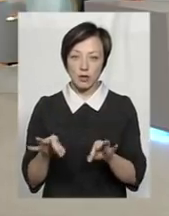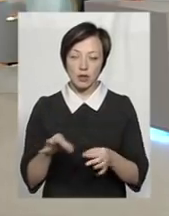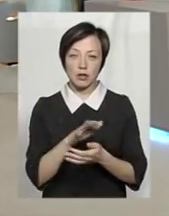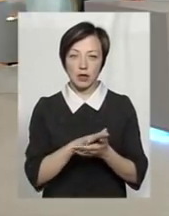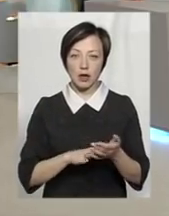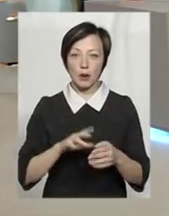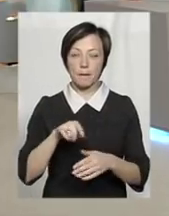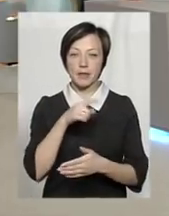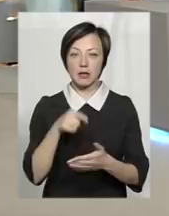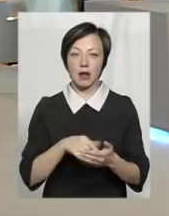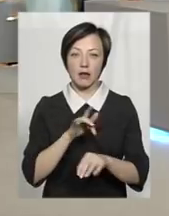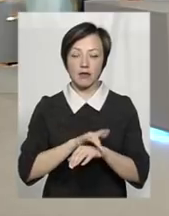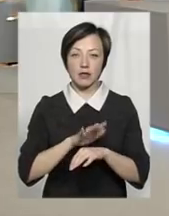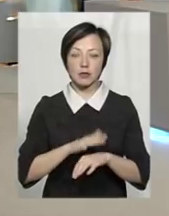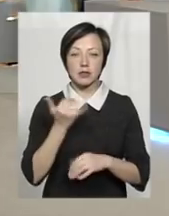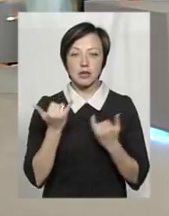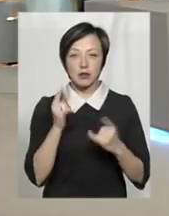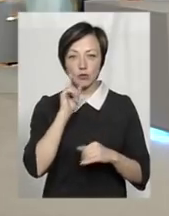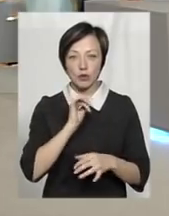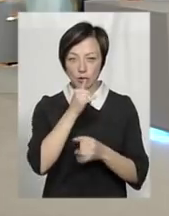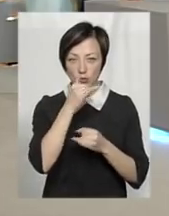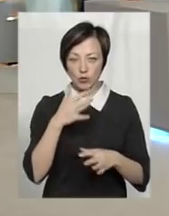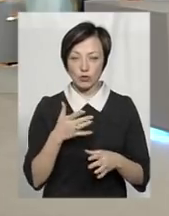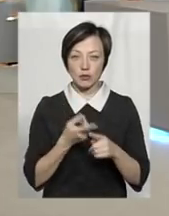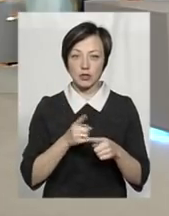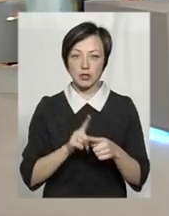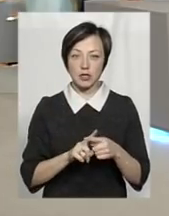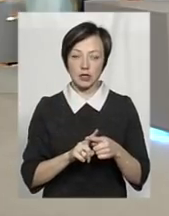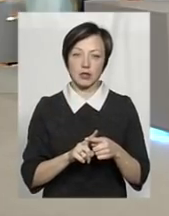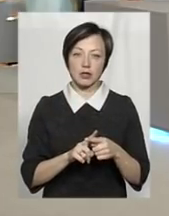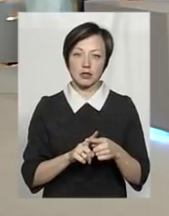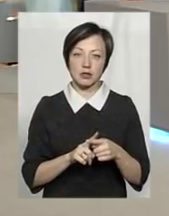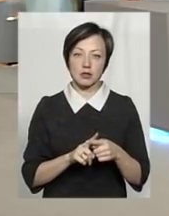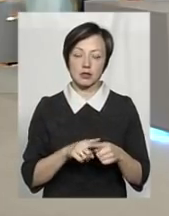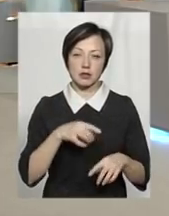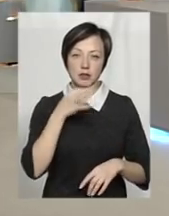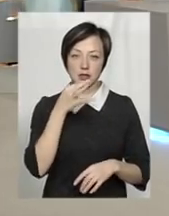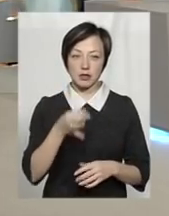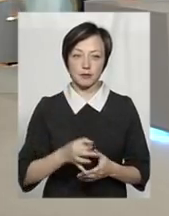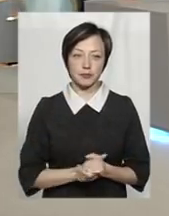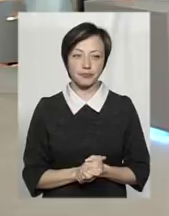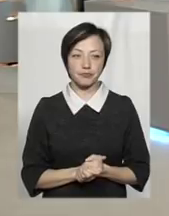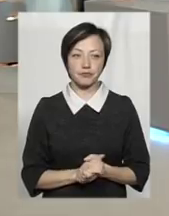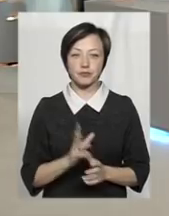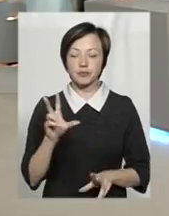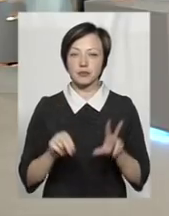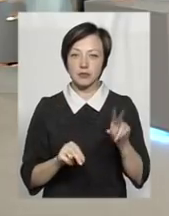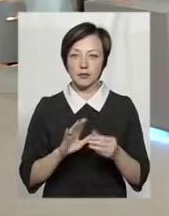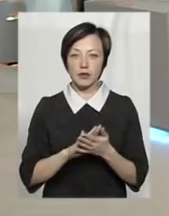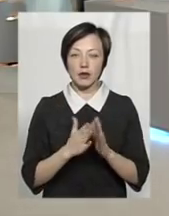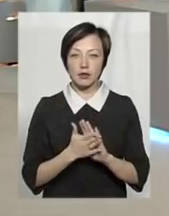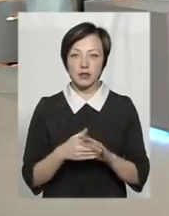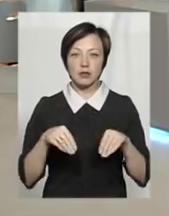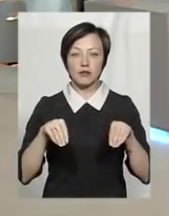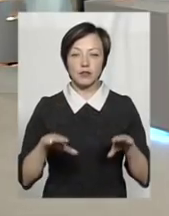питання вичерпане. А зараз поки що ми не можемо ще на повні груди здихнути. Будемо сподіватися, що ситуація